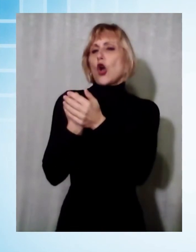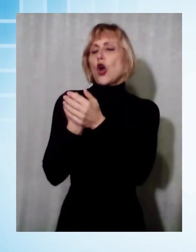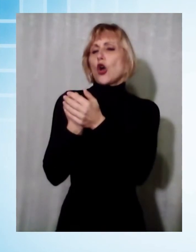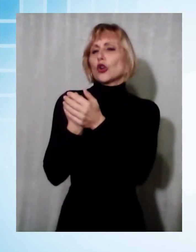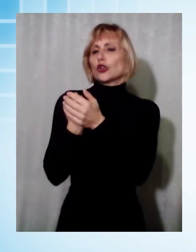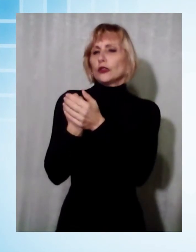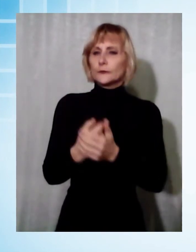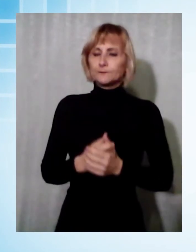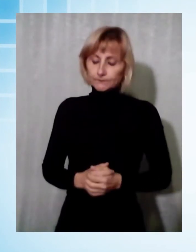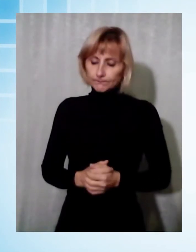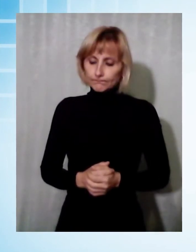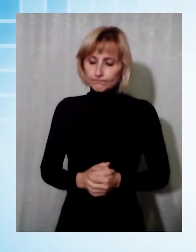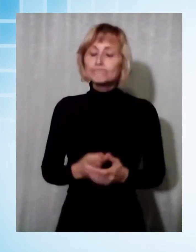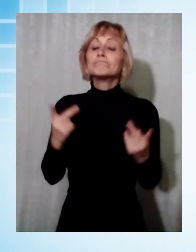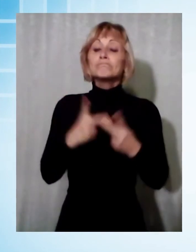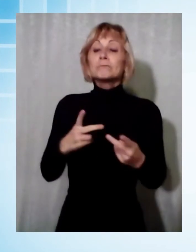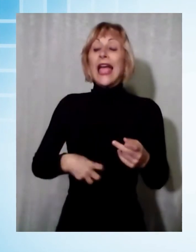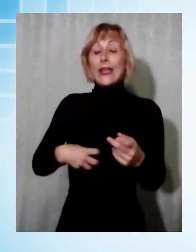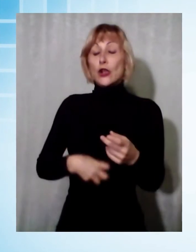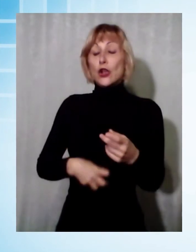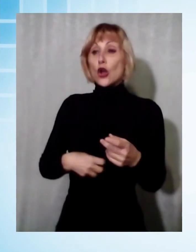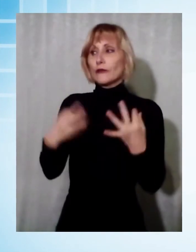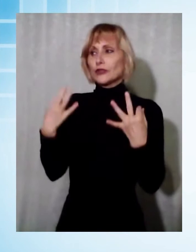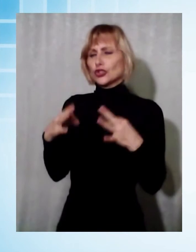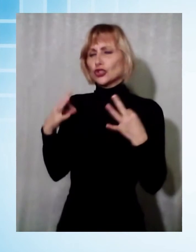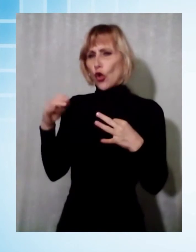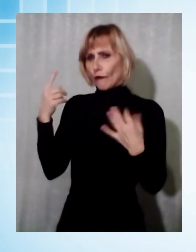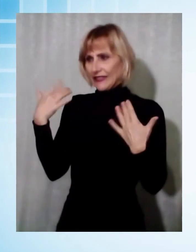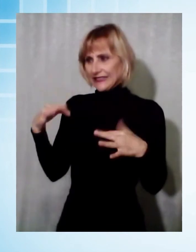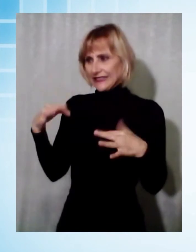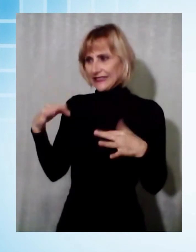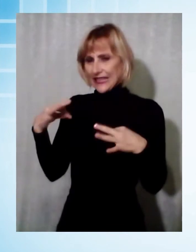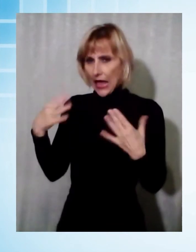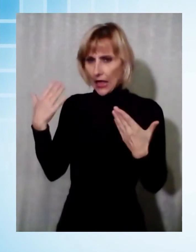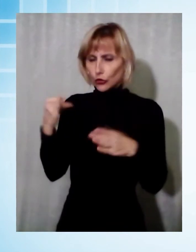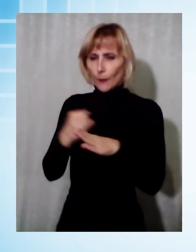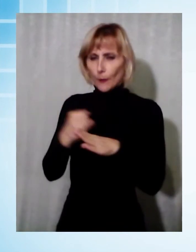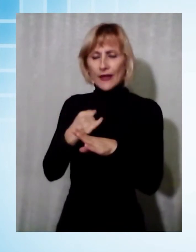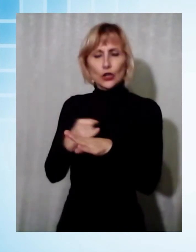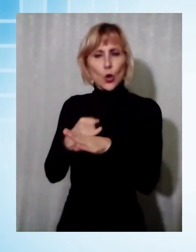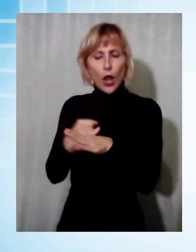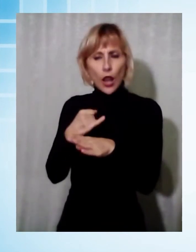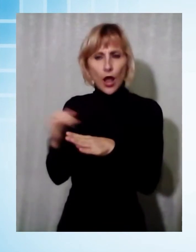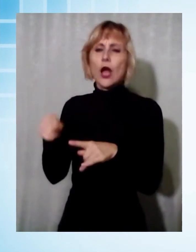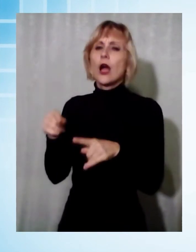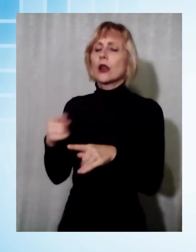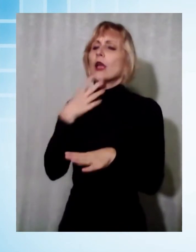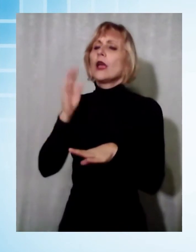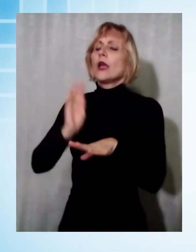estremamente sofisticato, praticamente uno degli ultimi modelli sul mercato e permette di